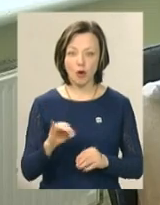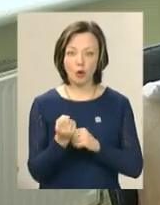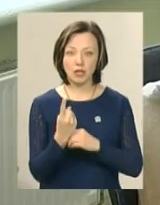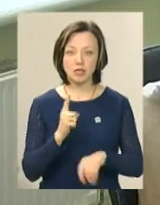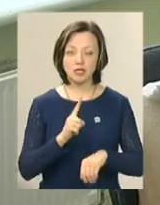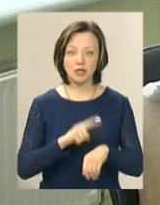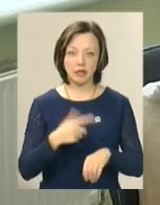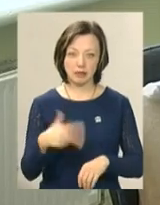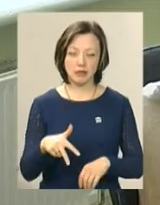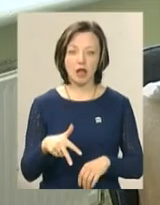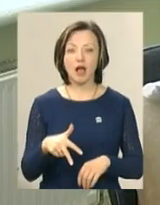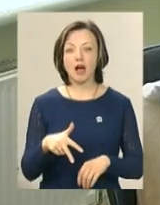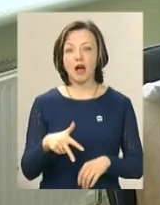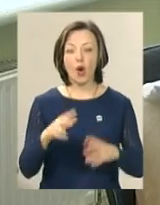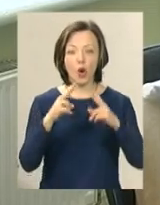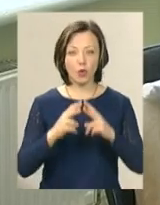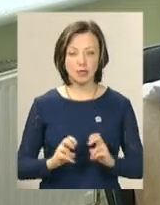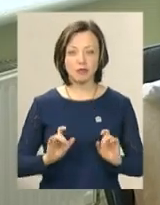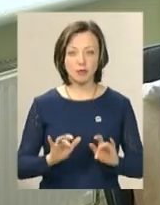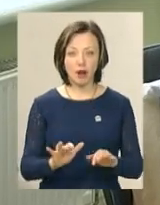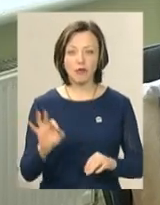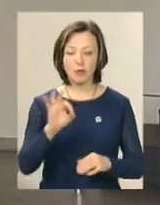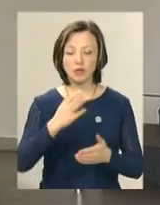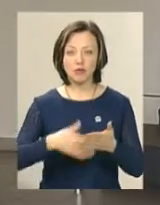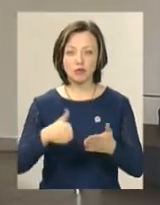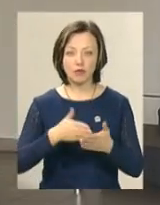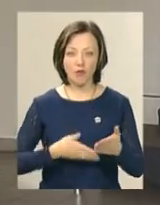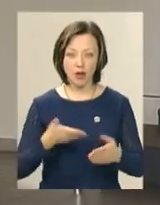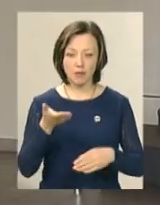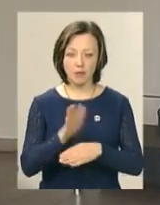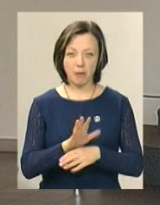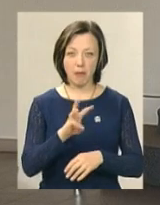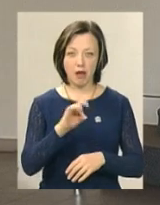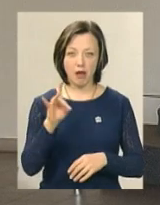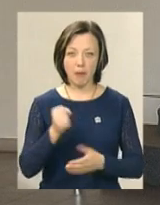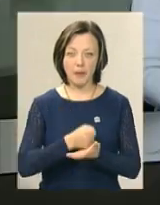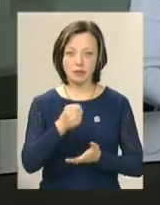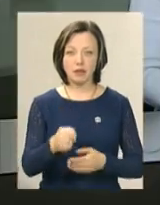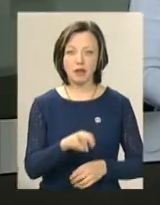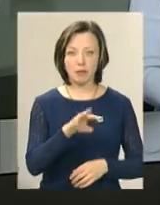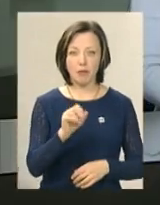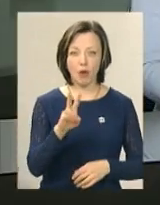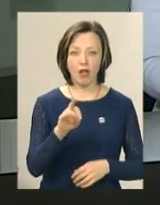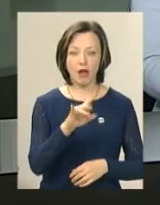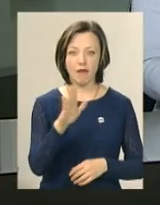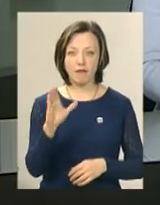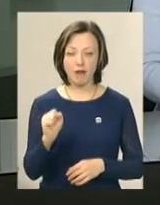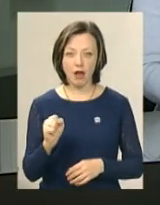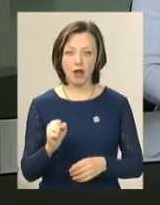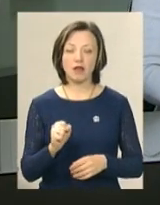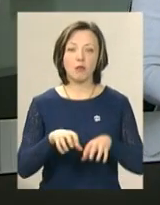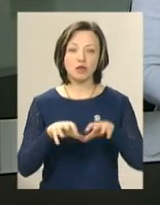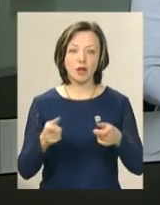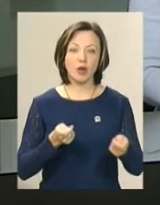11.30. Нагадаю, розгляд справи щодо скасування розпорядження мера про призначення Романа Миколаєва на посаду керівника